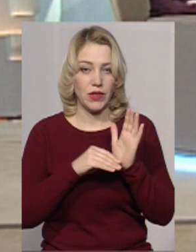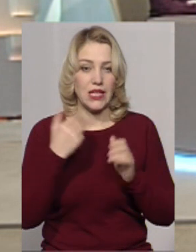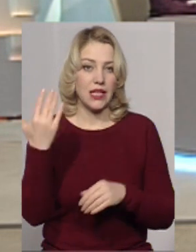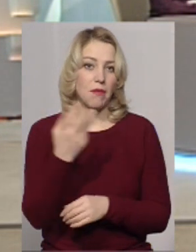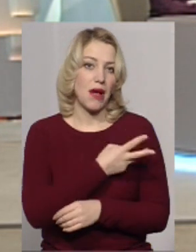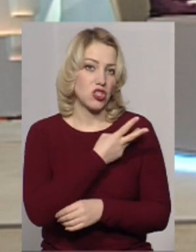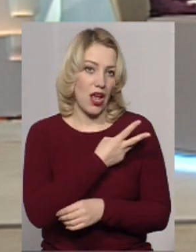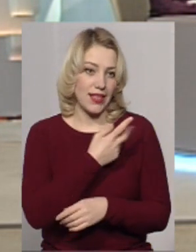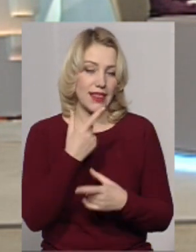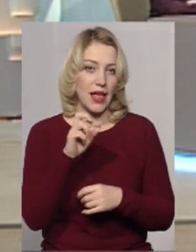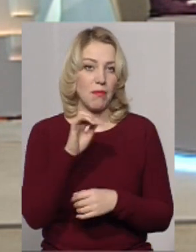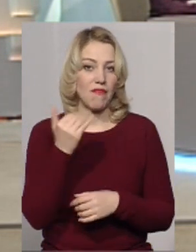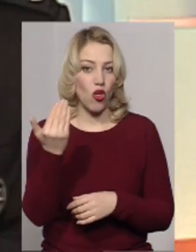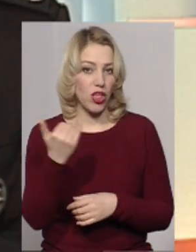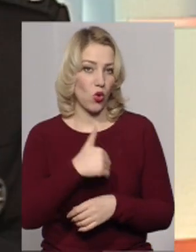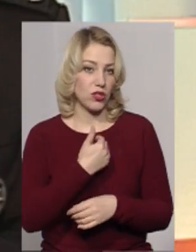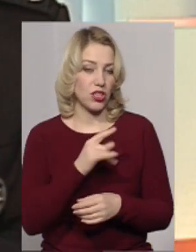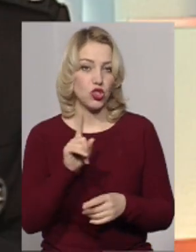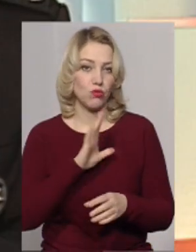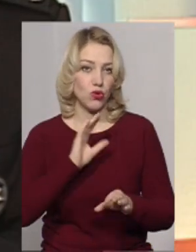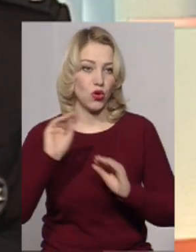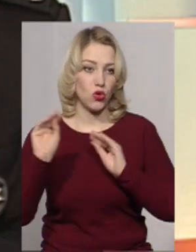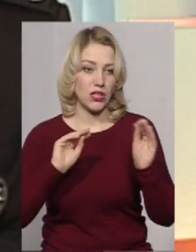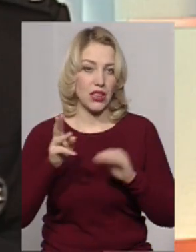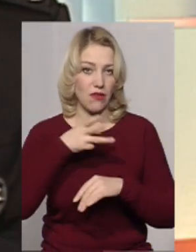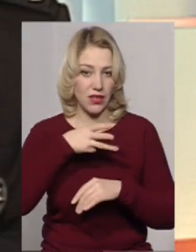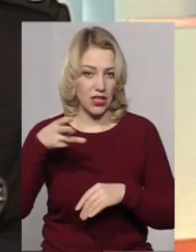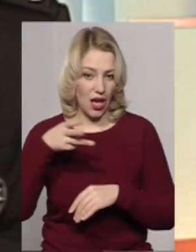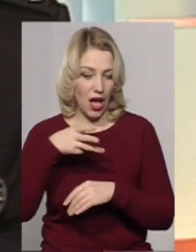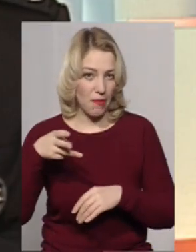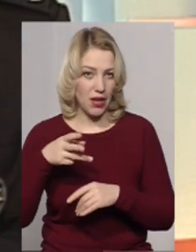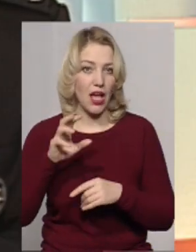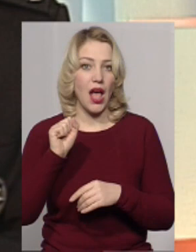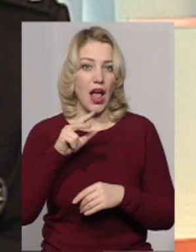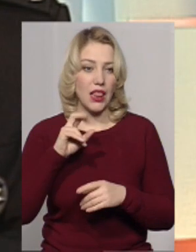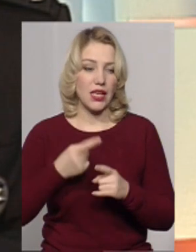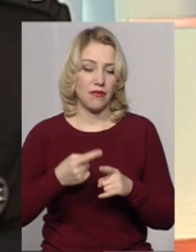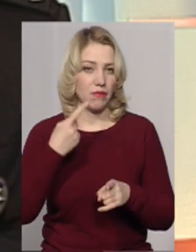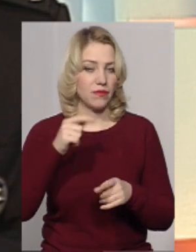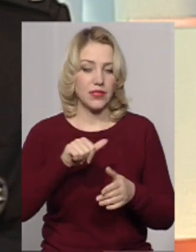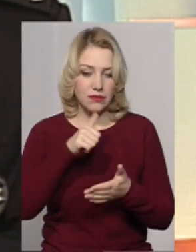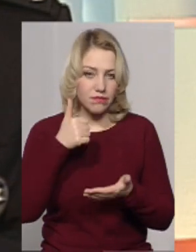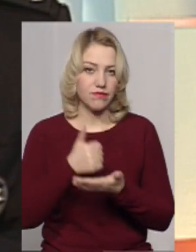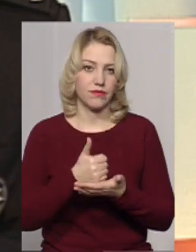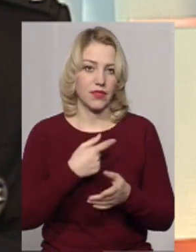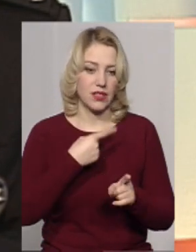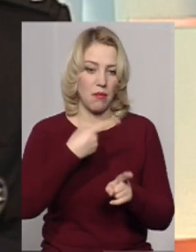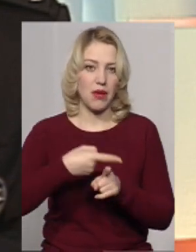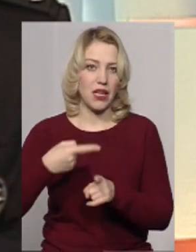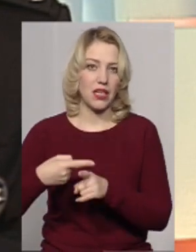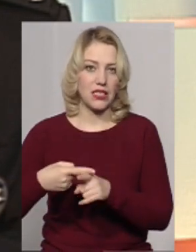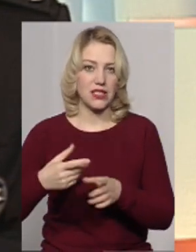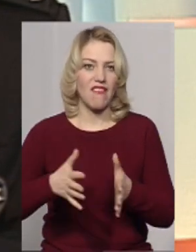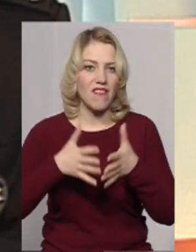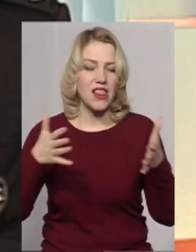бажанням, де вони хотіли б, щоб були встановлені камери. Але в першу чергу це дійсно перехрестя великих вулиць і ті